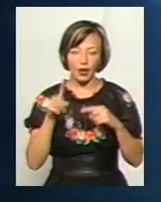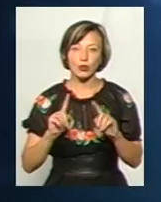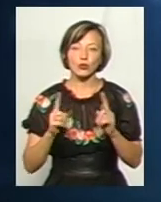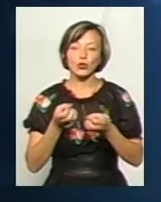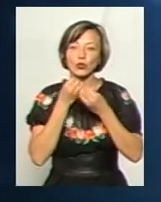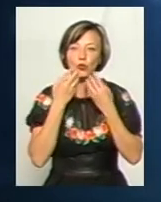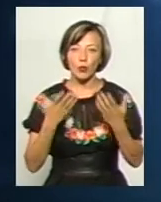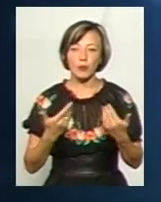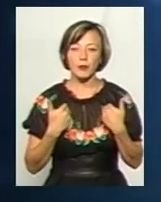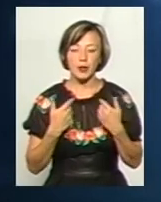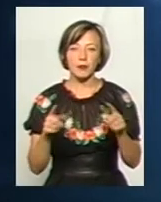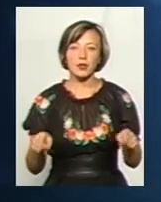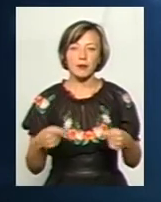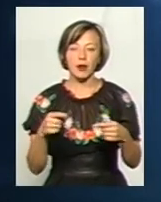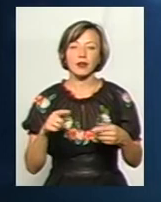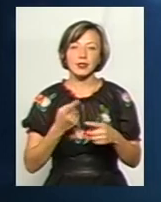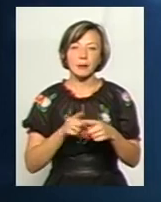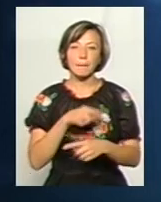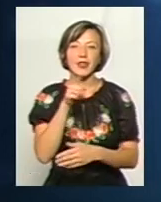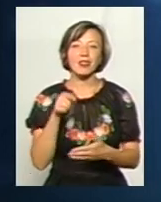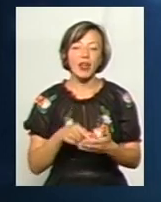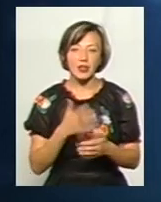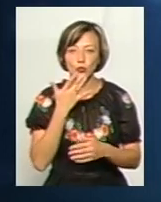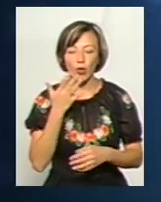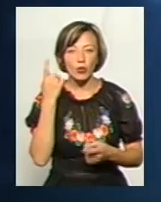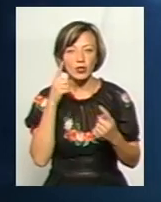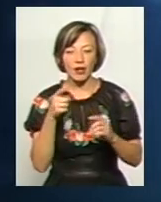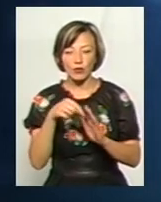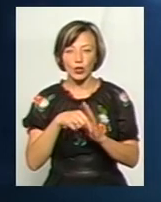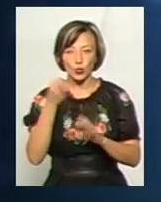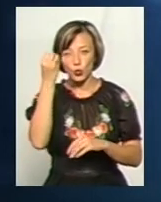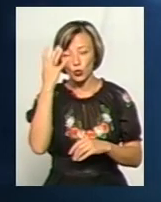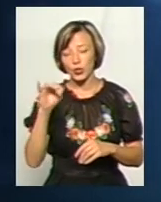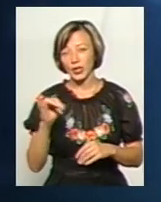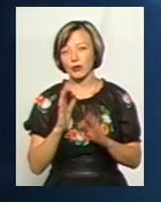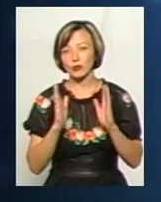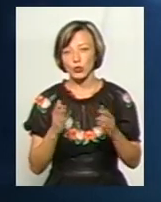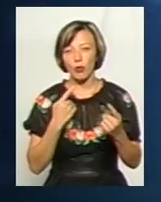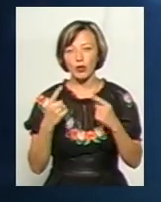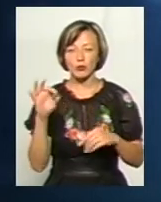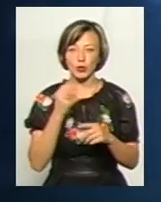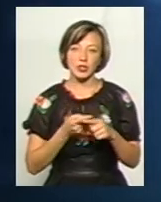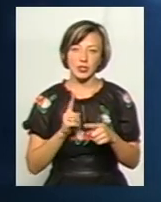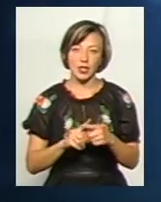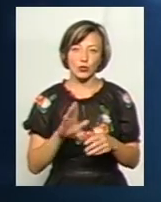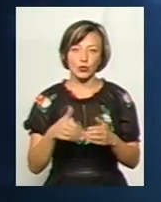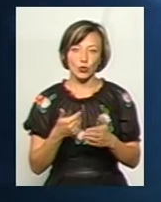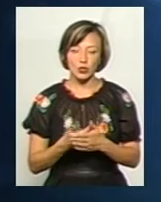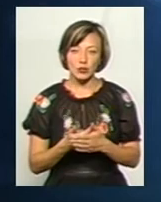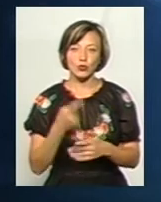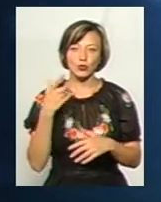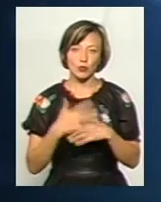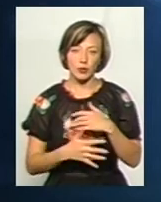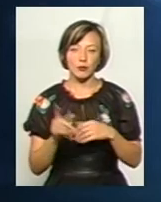дуже добре, що ми піднімаємо знову і знову питання національної ідеї в контексті культури. І будемо говорити про це до того часу, коли